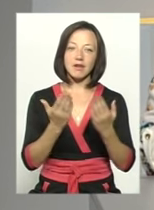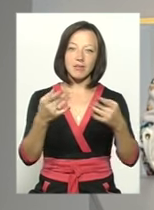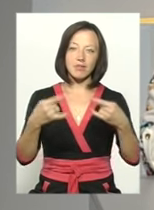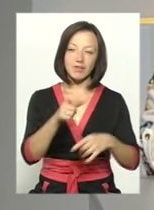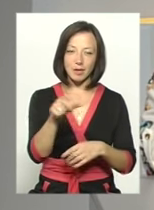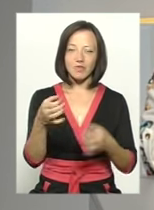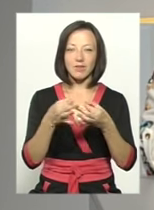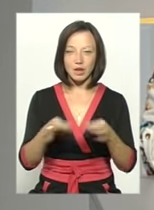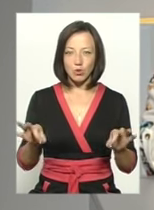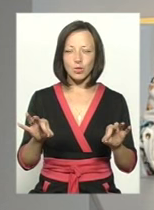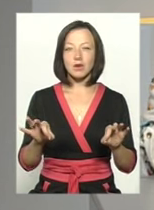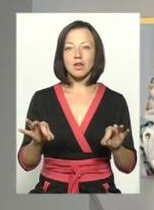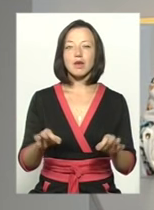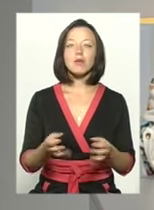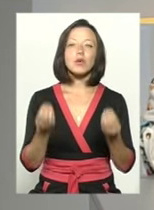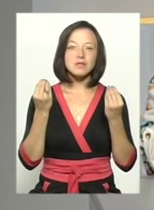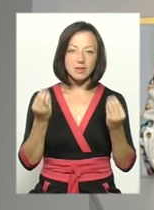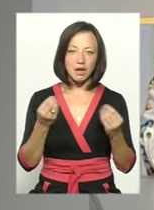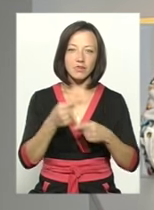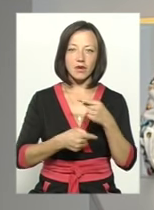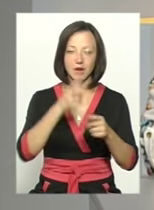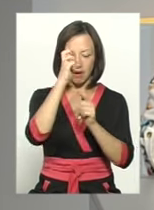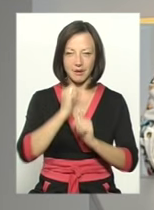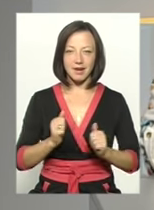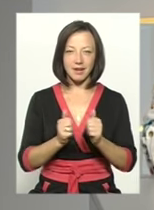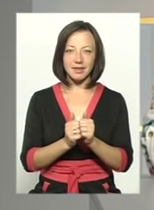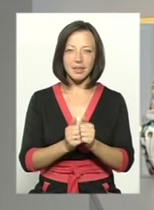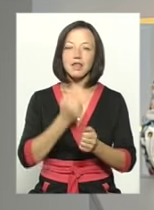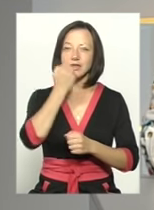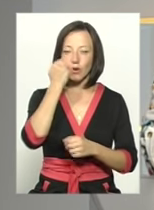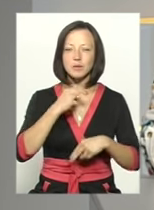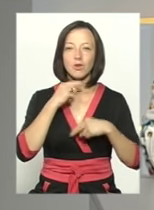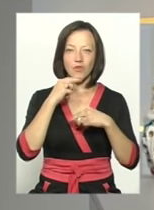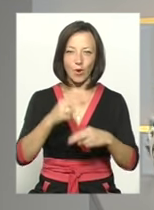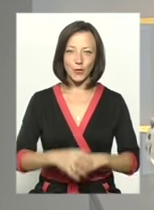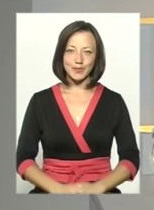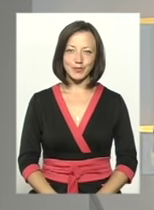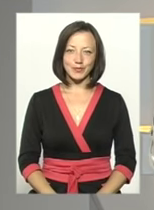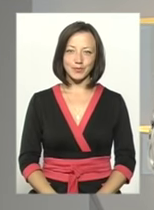буде вільною, незалежною і процвітатиме у віках наша країна. Дякуємо за увагу.